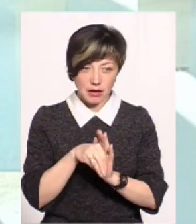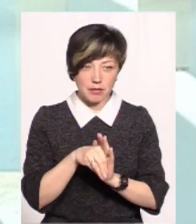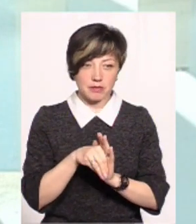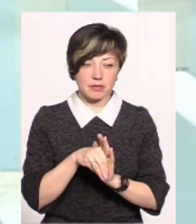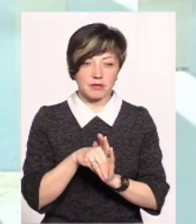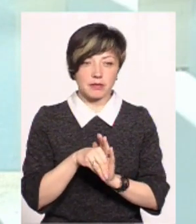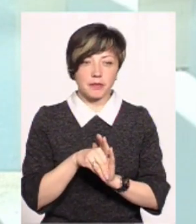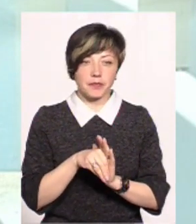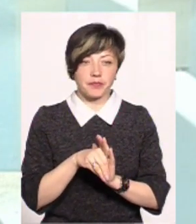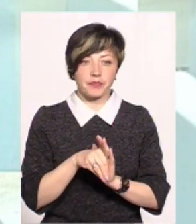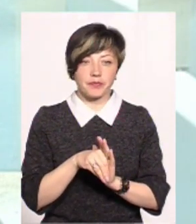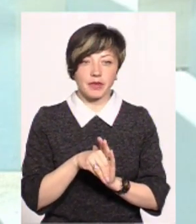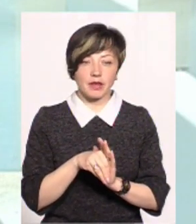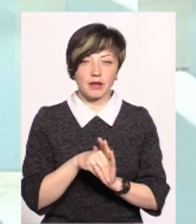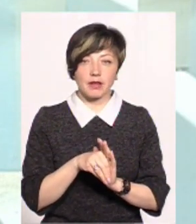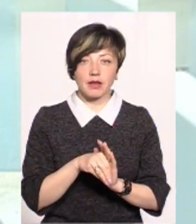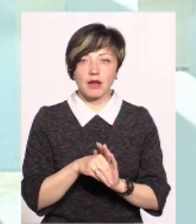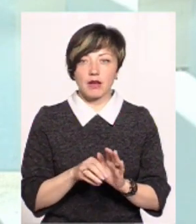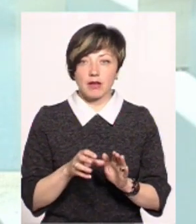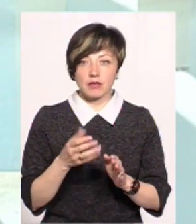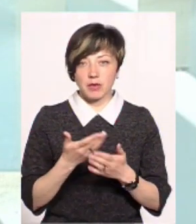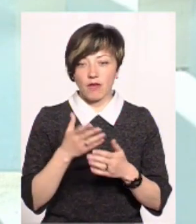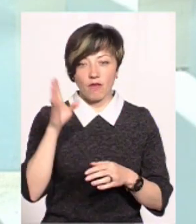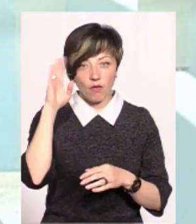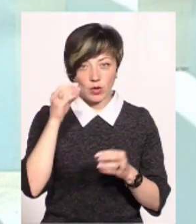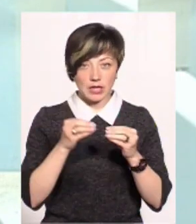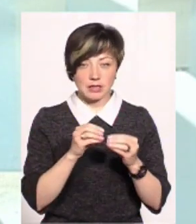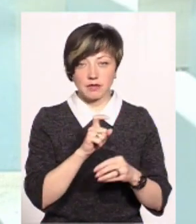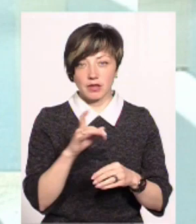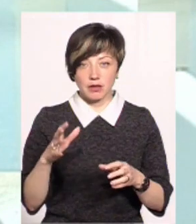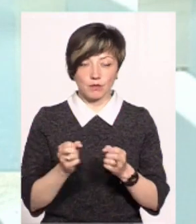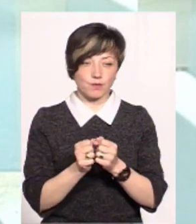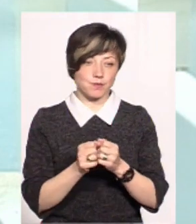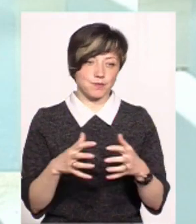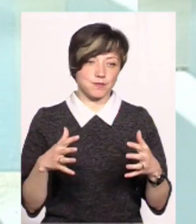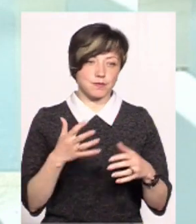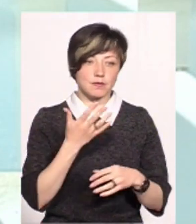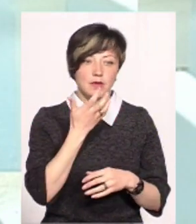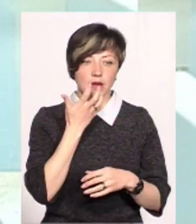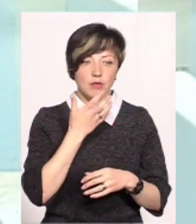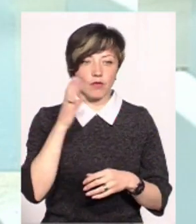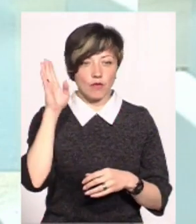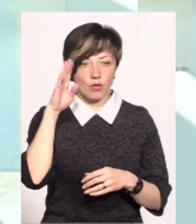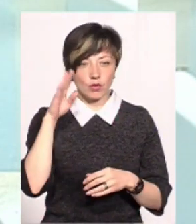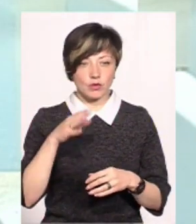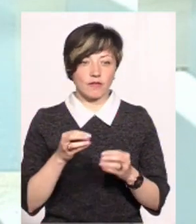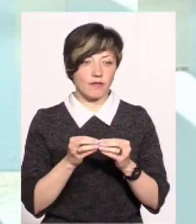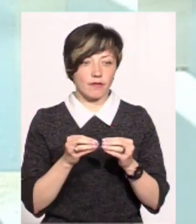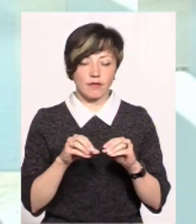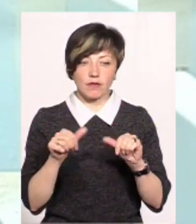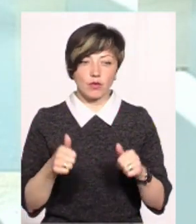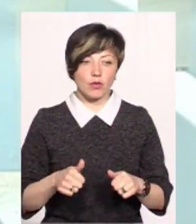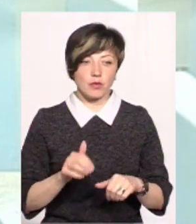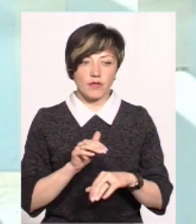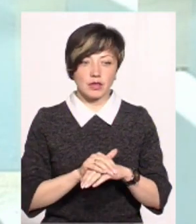фрукті чи овочі. І його, помістивши потім у воду на 10 хвилин, теплу, звичайну воду, він набирає ту саму